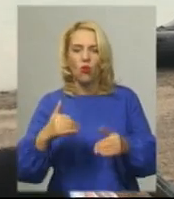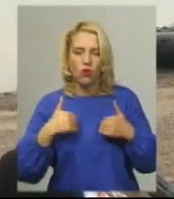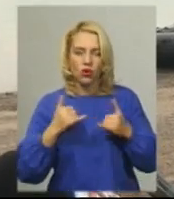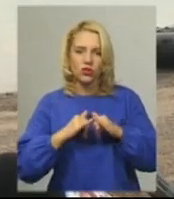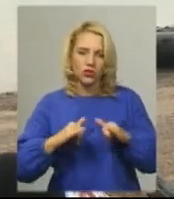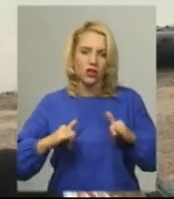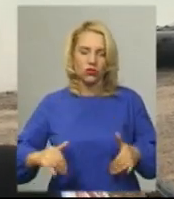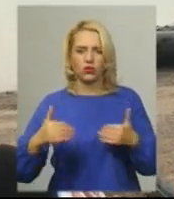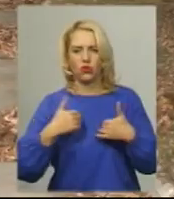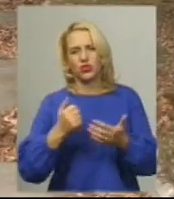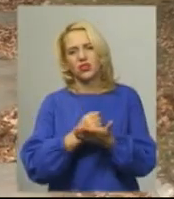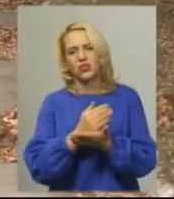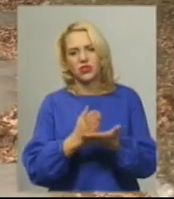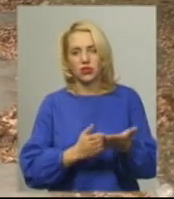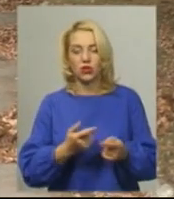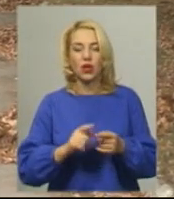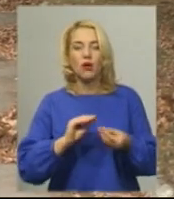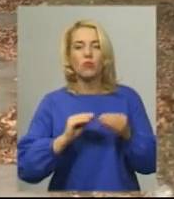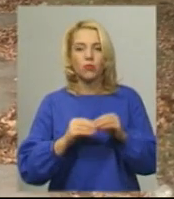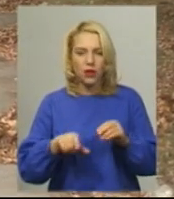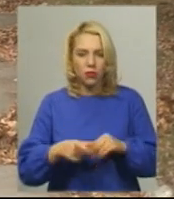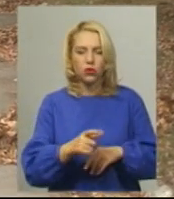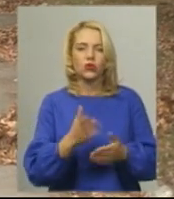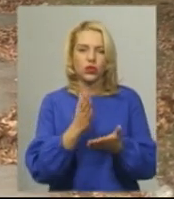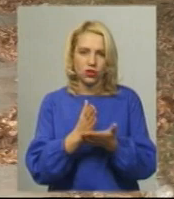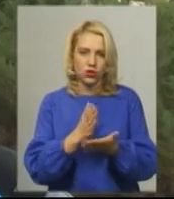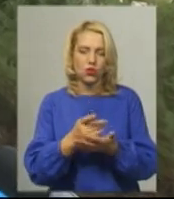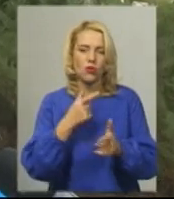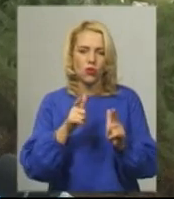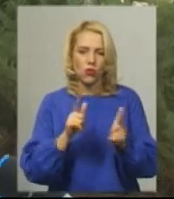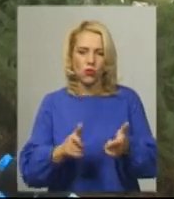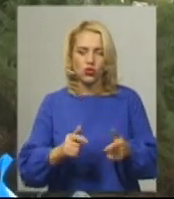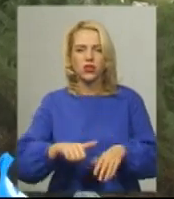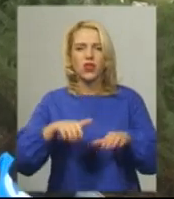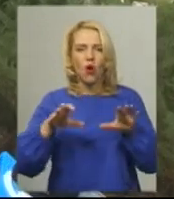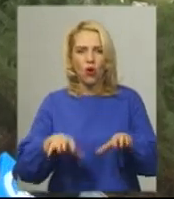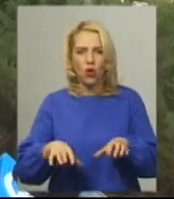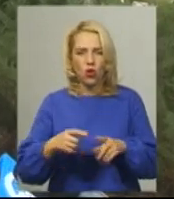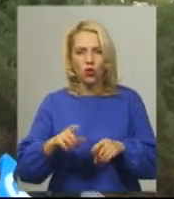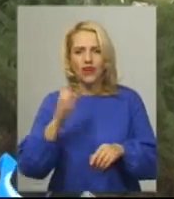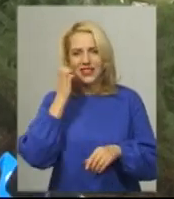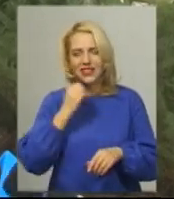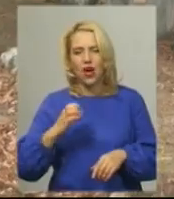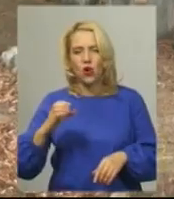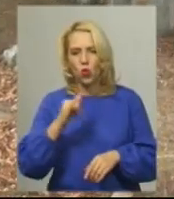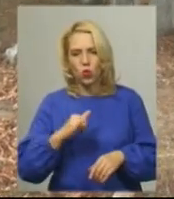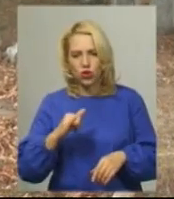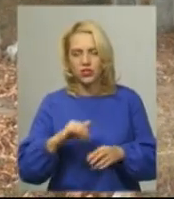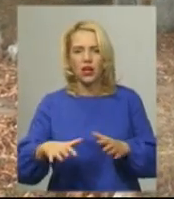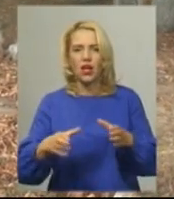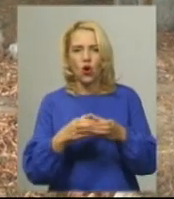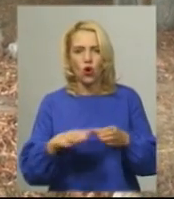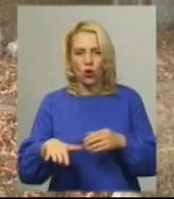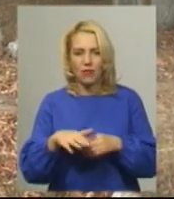розвитку, хочеться інфраструктури. Проблема доріг існує, погоджується голова Староушицької об'єднаної тергромади Анатолій Тимчук. Додає, неодноразово